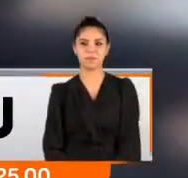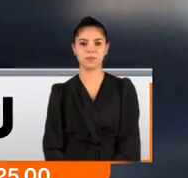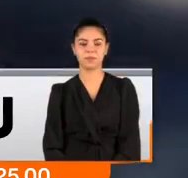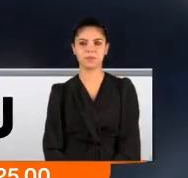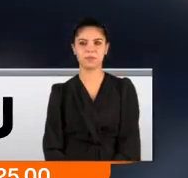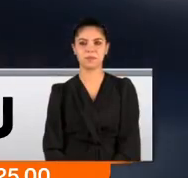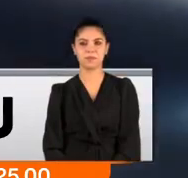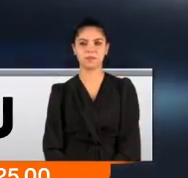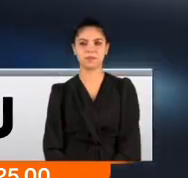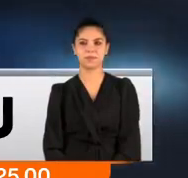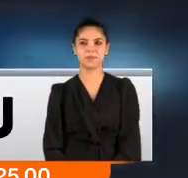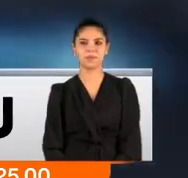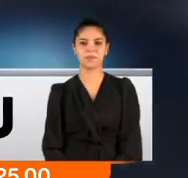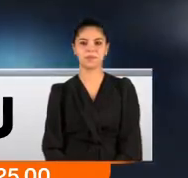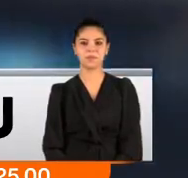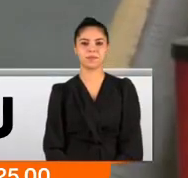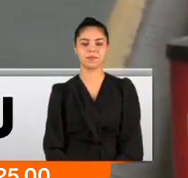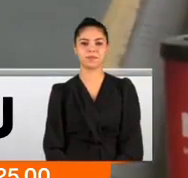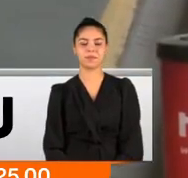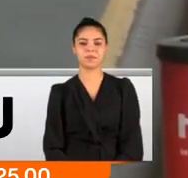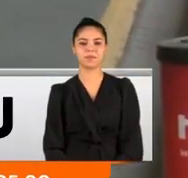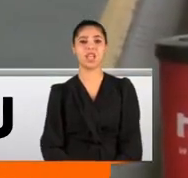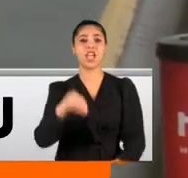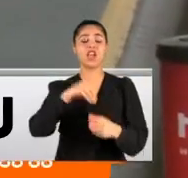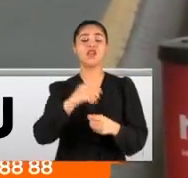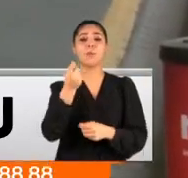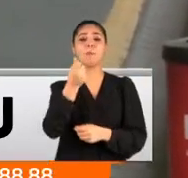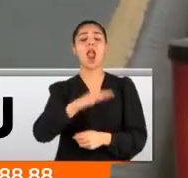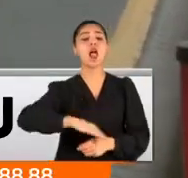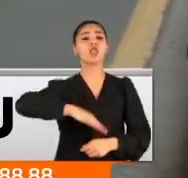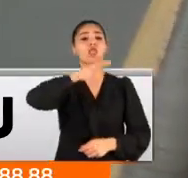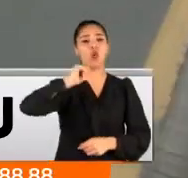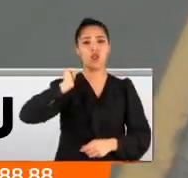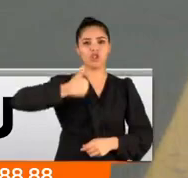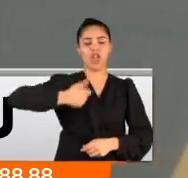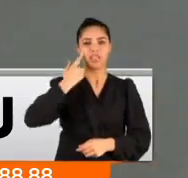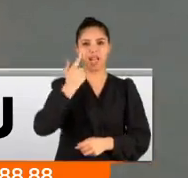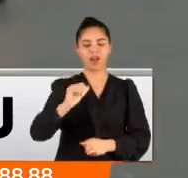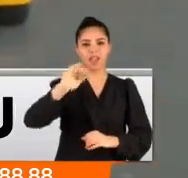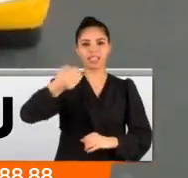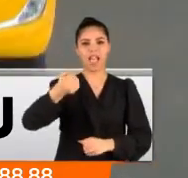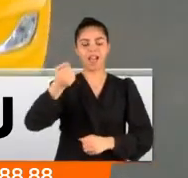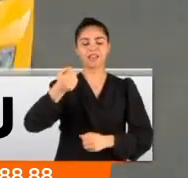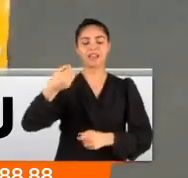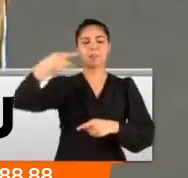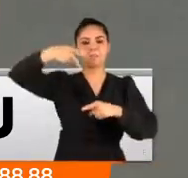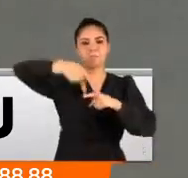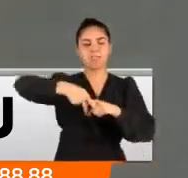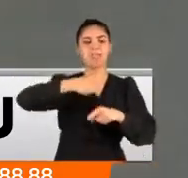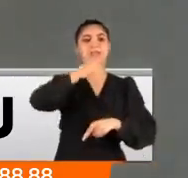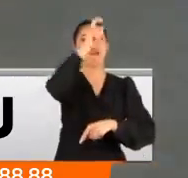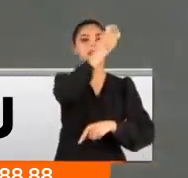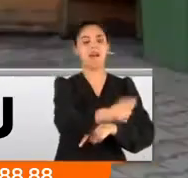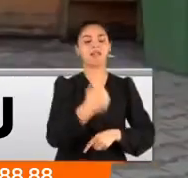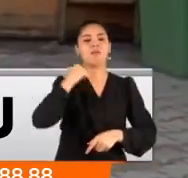Paralarınızda eksiklik var mı? Hiçbir eksik yok. İçi para dolu bir çantayla taksiye bindi. İnerken çantasını bagajda unuttu.